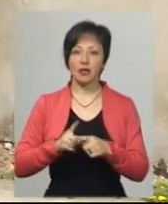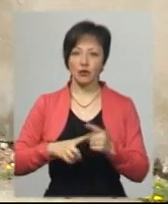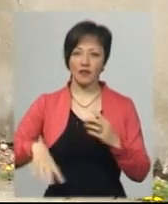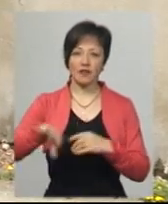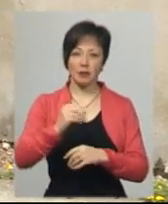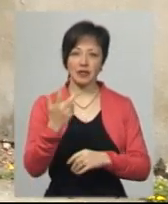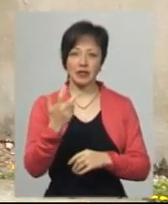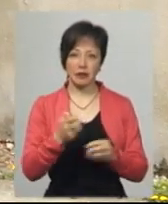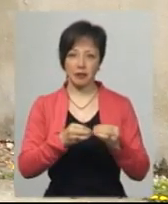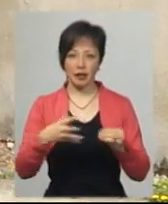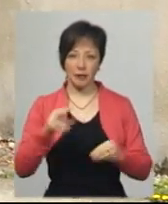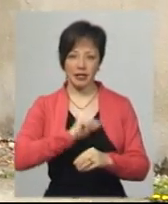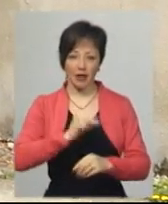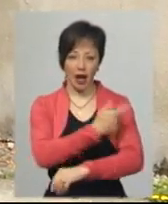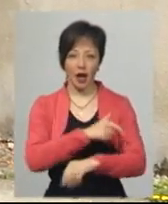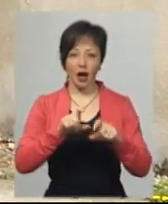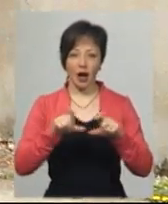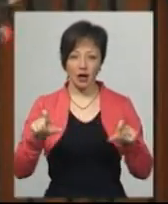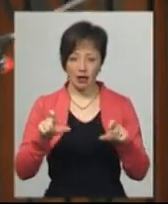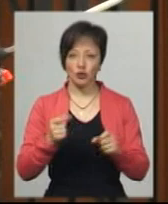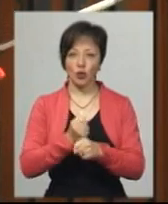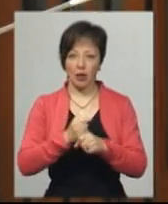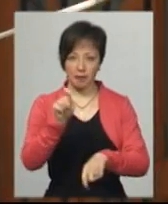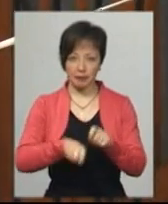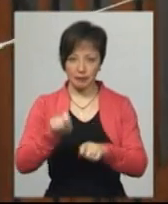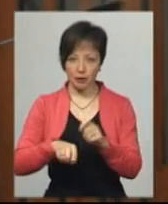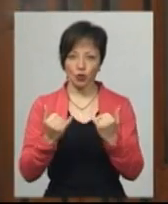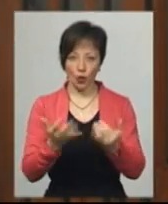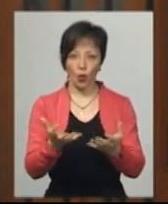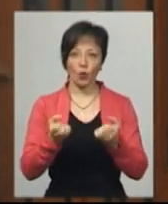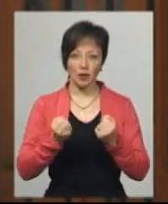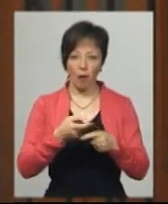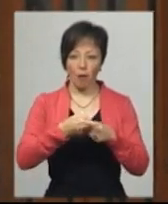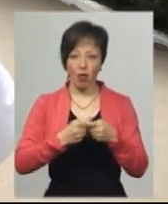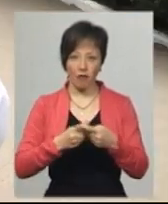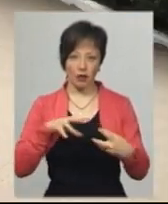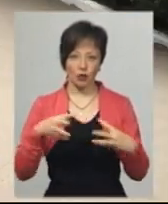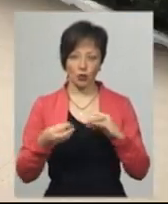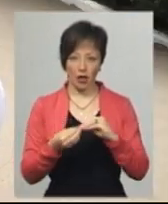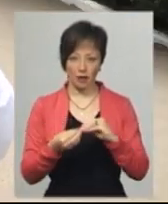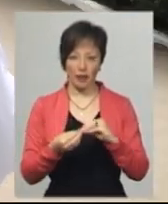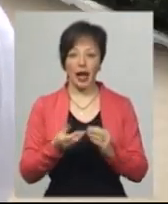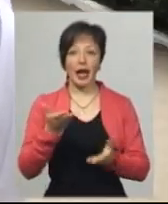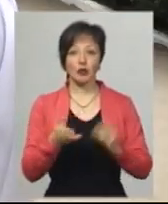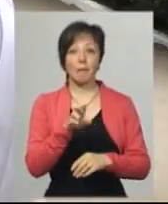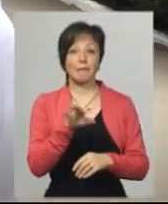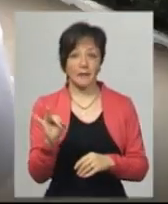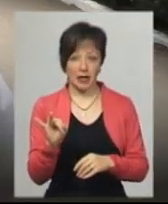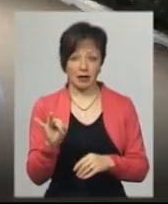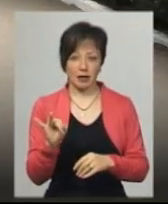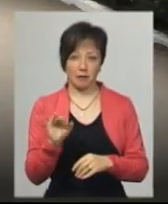315 працівникам лікарні, не лише медикам, зробили аналізи та сьогодні отримали половину результатів. Якщо б із